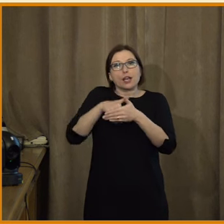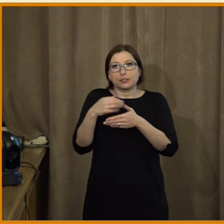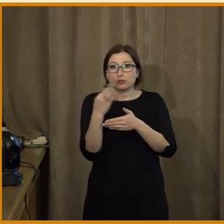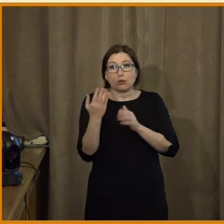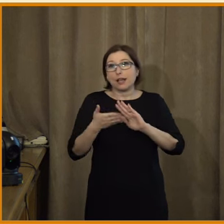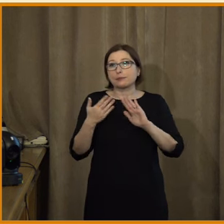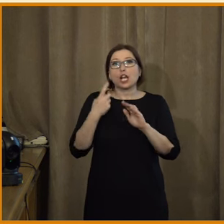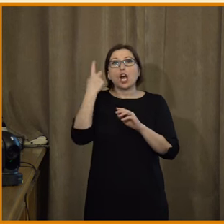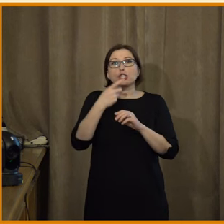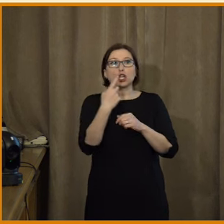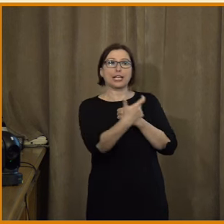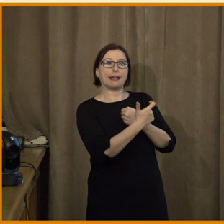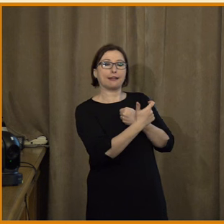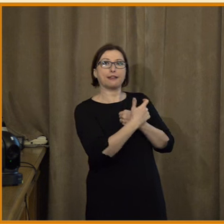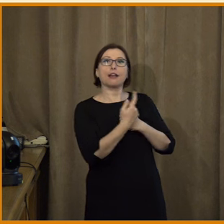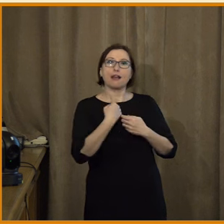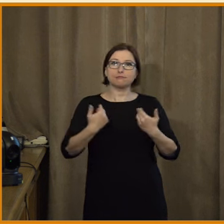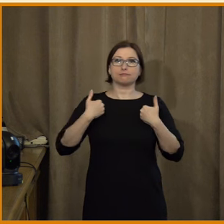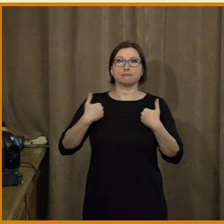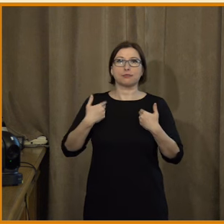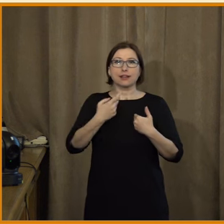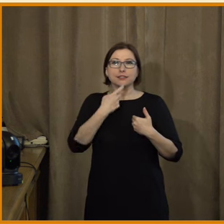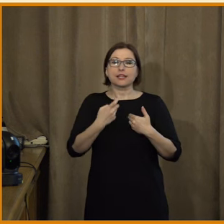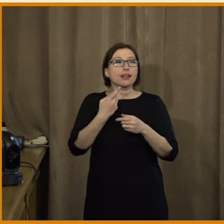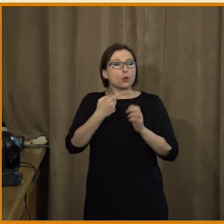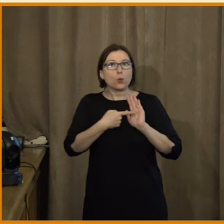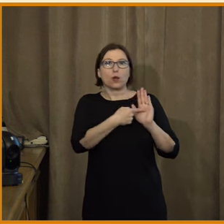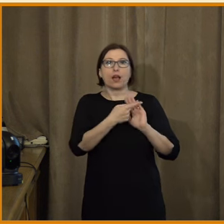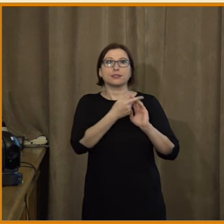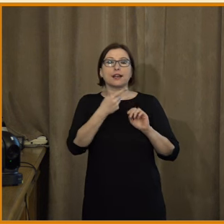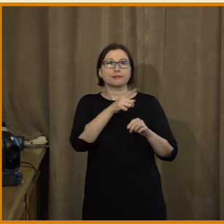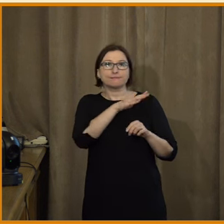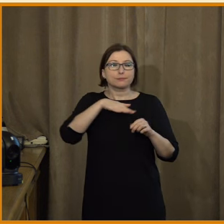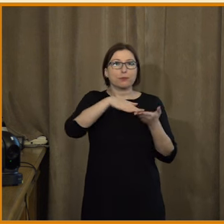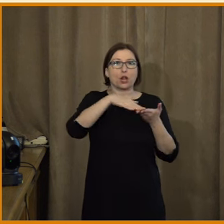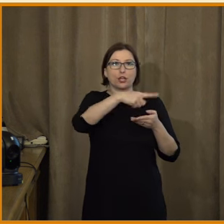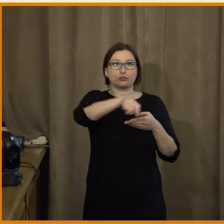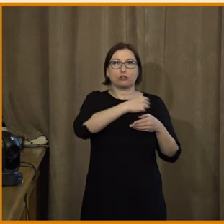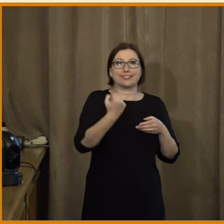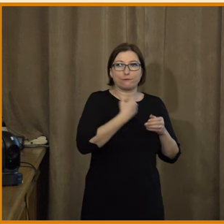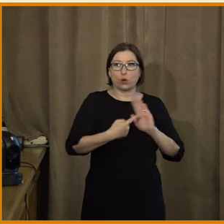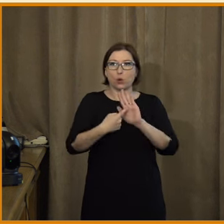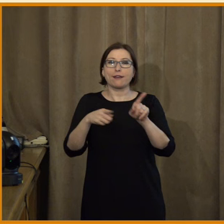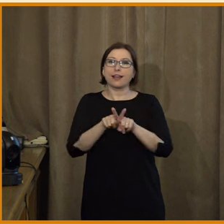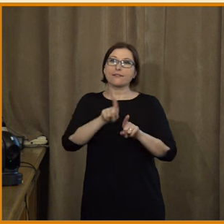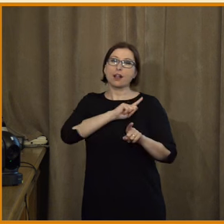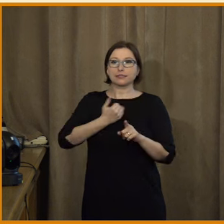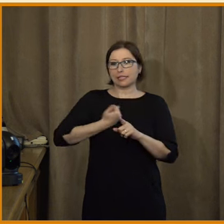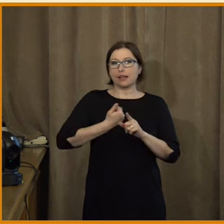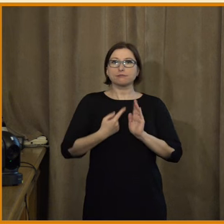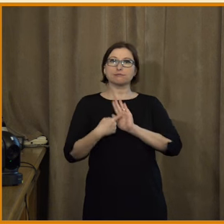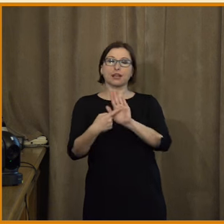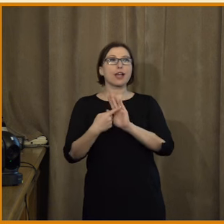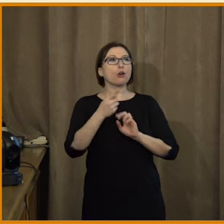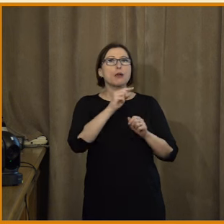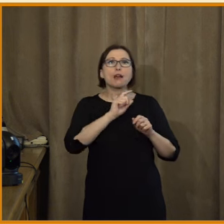nějaká sociální kritika, potřeba upozornit na nějaké nefunkční místo v té společnosti, ten proces sebeidentifikace, vymezení se